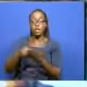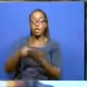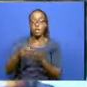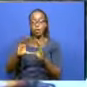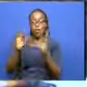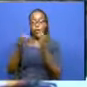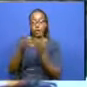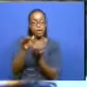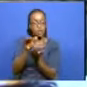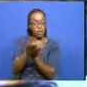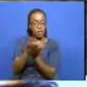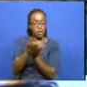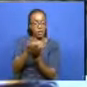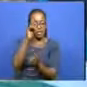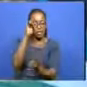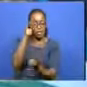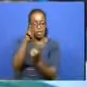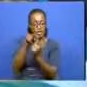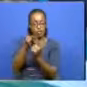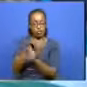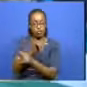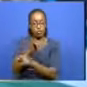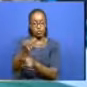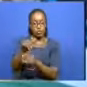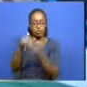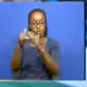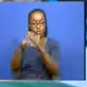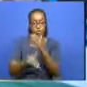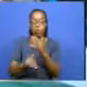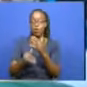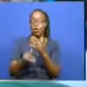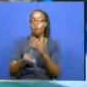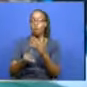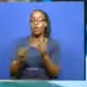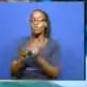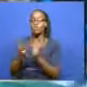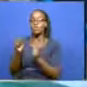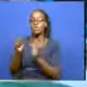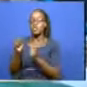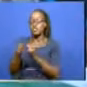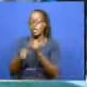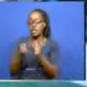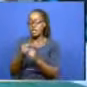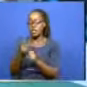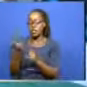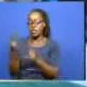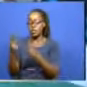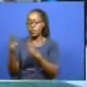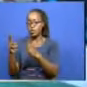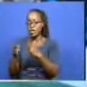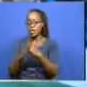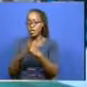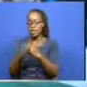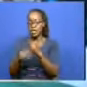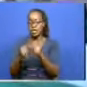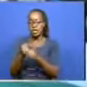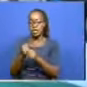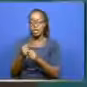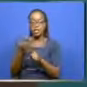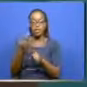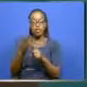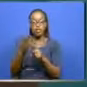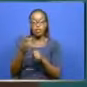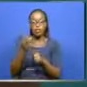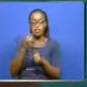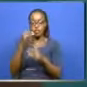ya dunia na unaolenga wale walio na umri wakati ya miaka kumi na mitano na shirina tisa na ambawa meitimu kidato chane na chini.